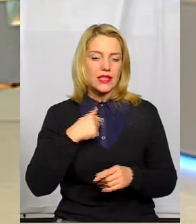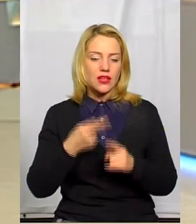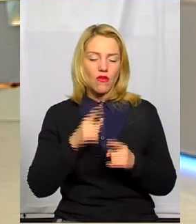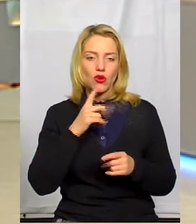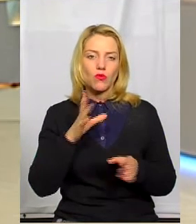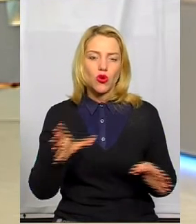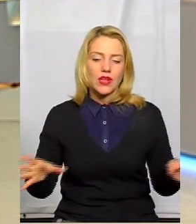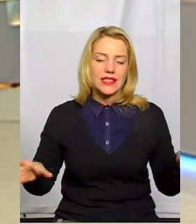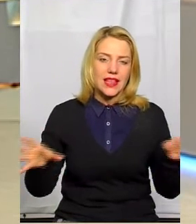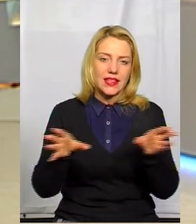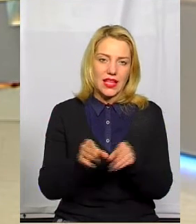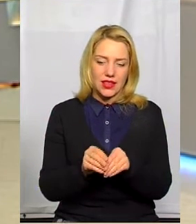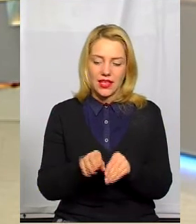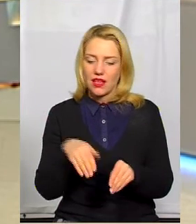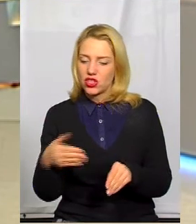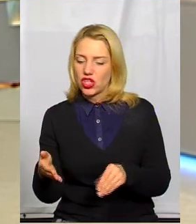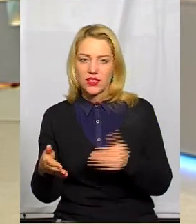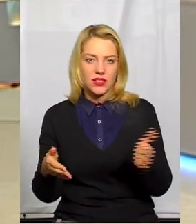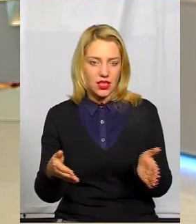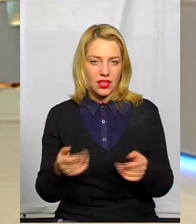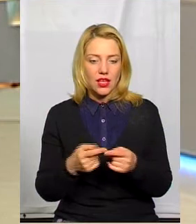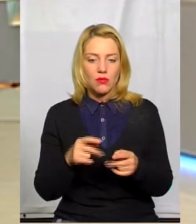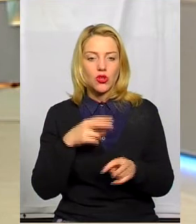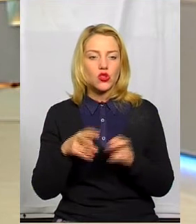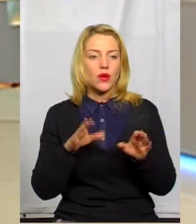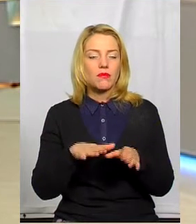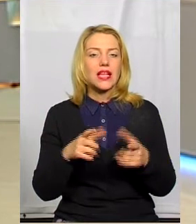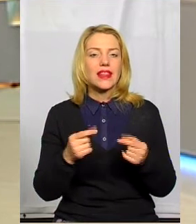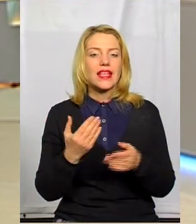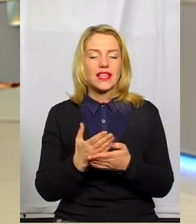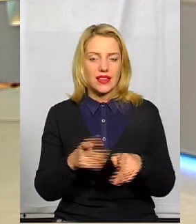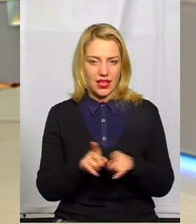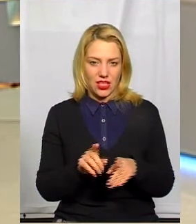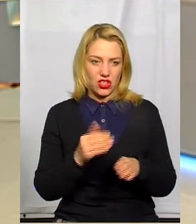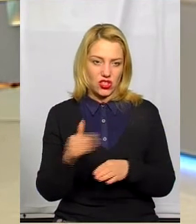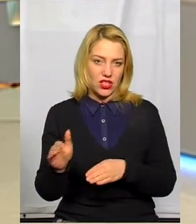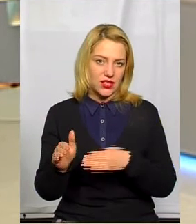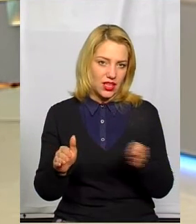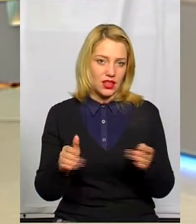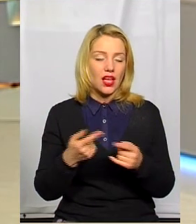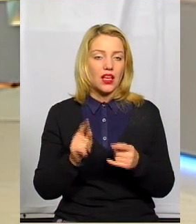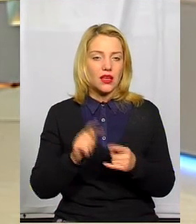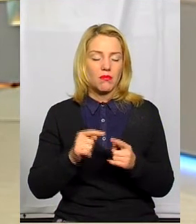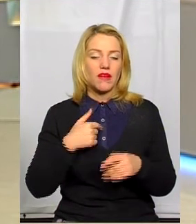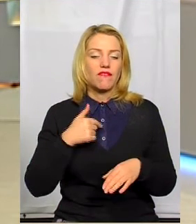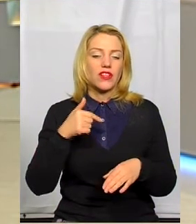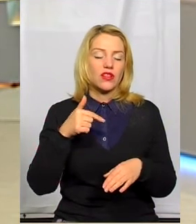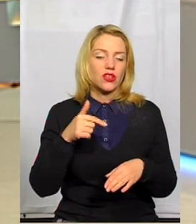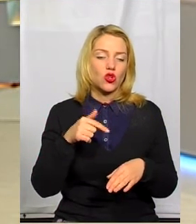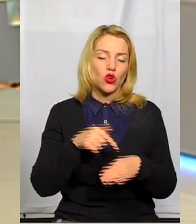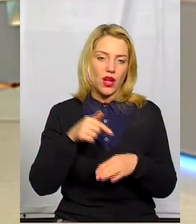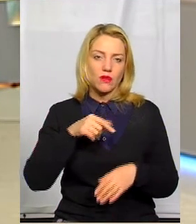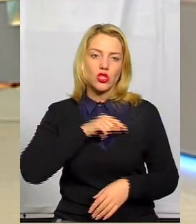частин якихось, і оці частини, ми стрічукаємо це місце, де є ці частини. І в такому випадку ми торкаємося душею до